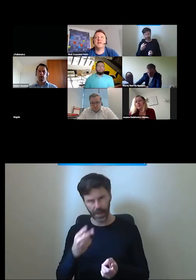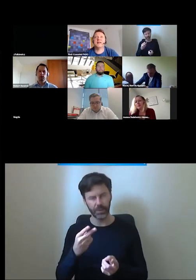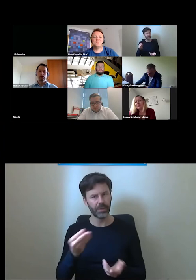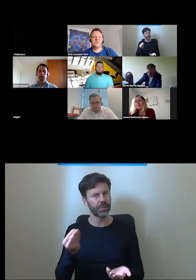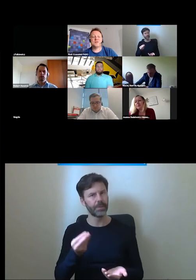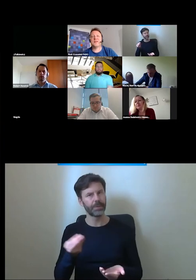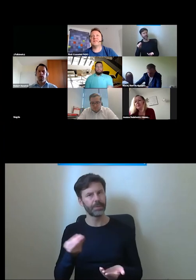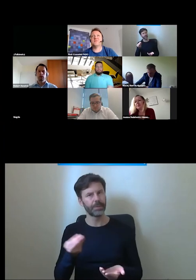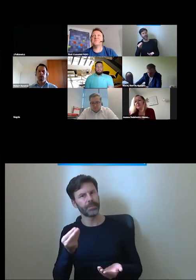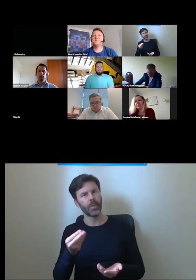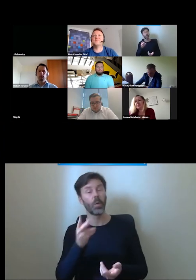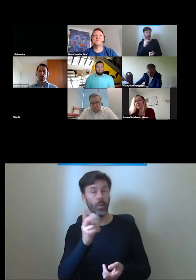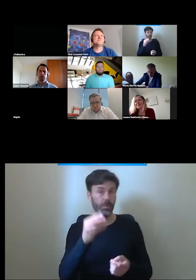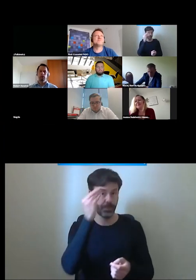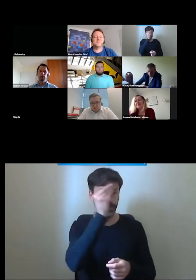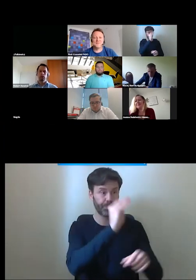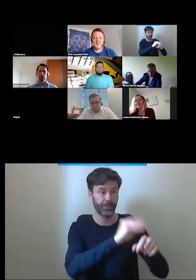potencjalnym projektantom